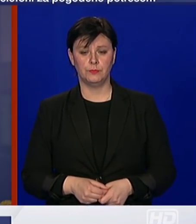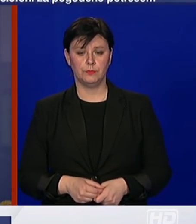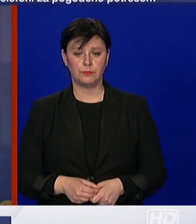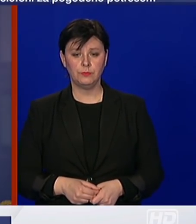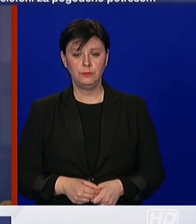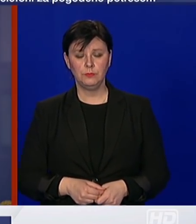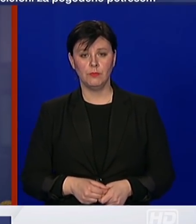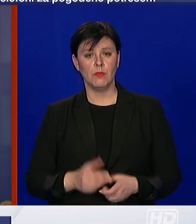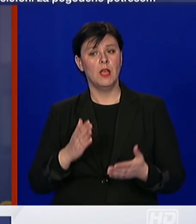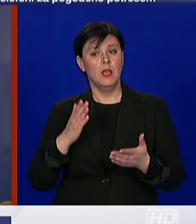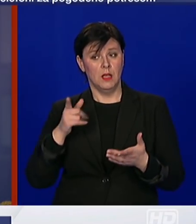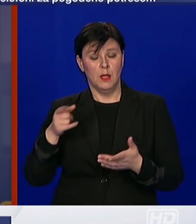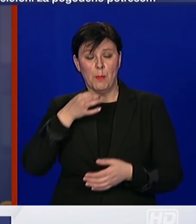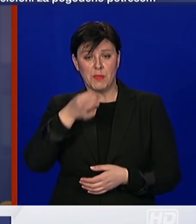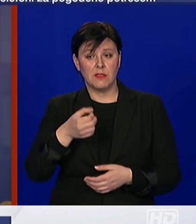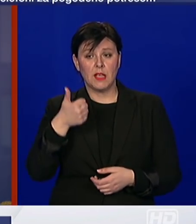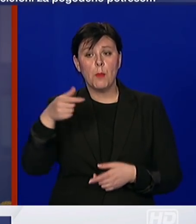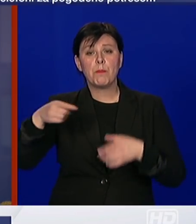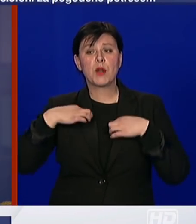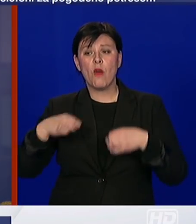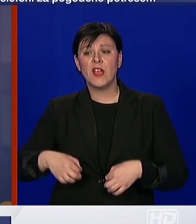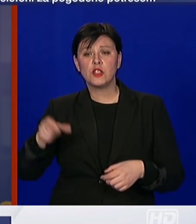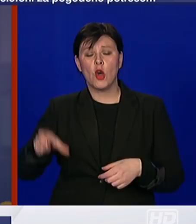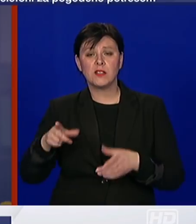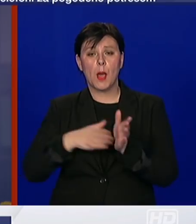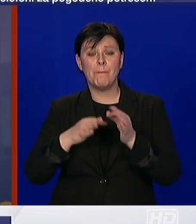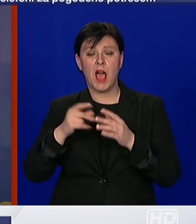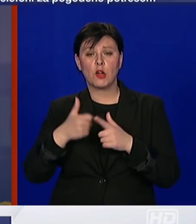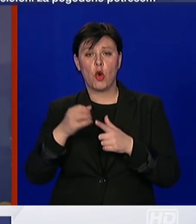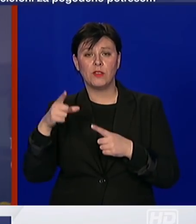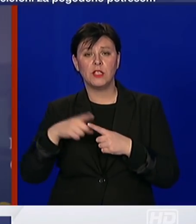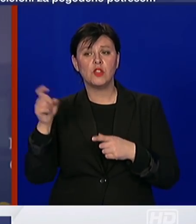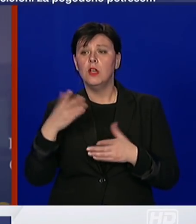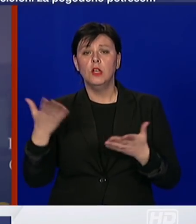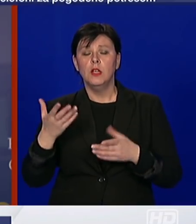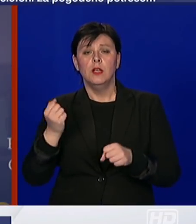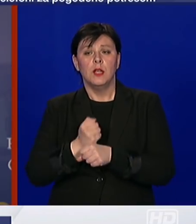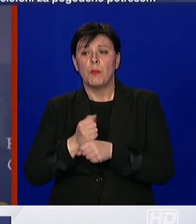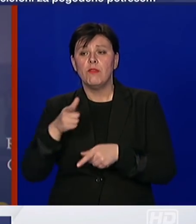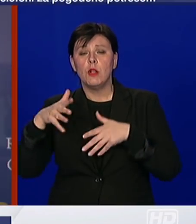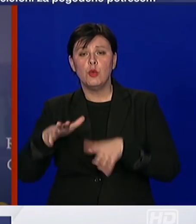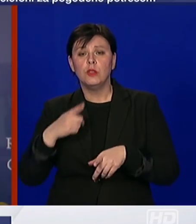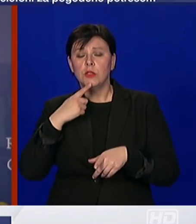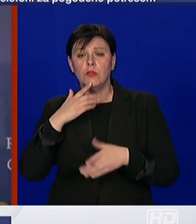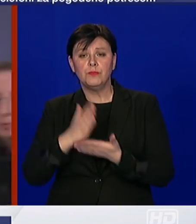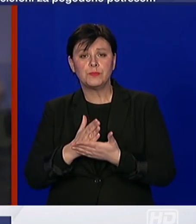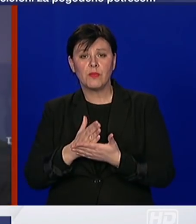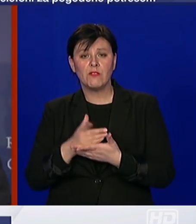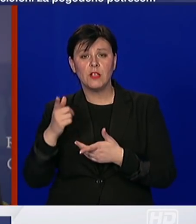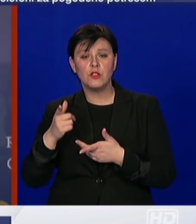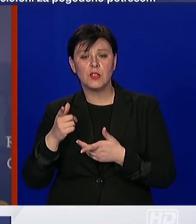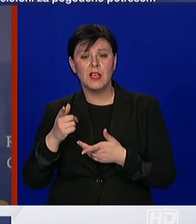Ako može pitanje za profesoricu Markotić, što se radi s onim građanima koji su došli iz